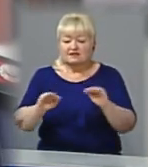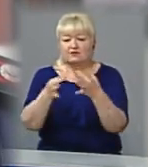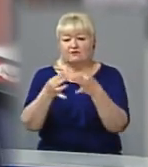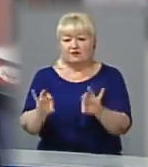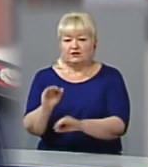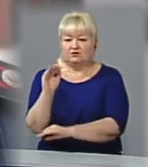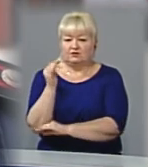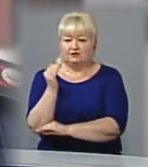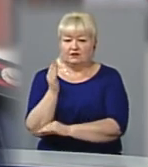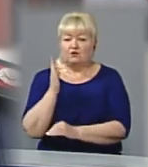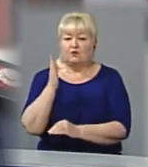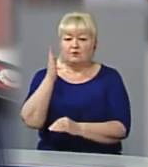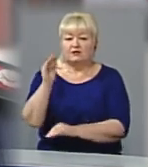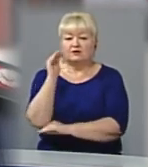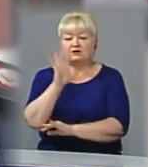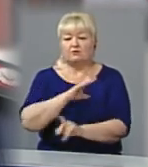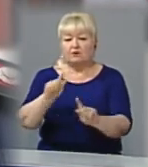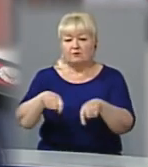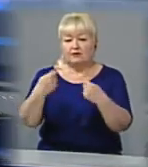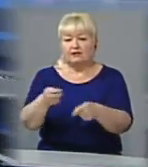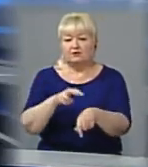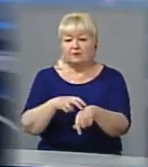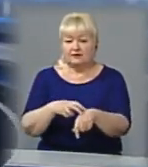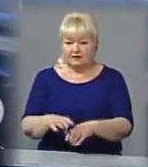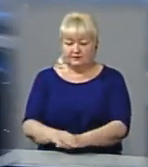дитину. По-дальшому дитину було передано медикам.